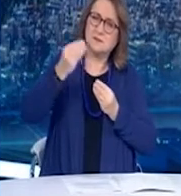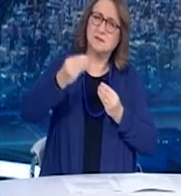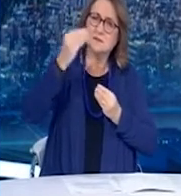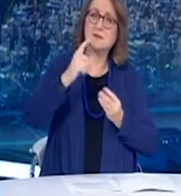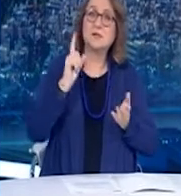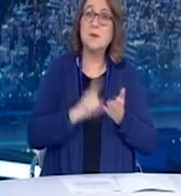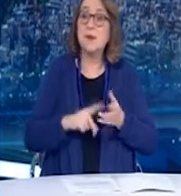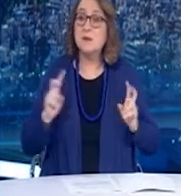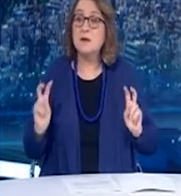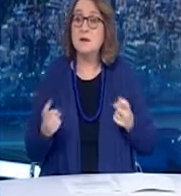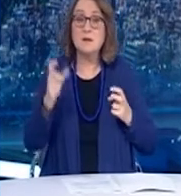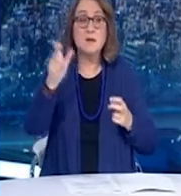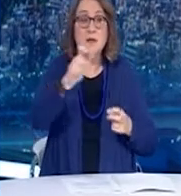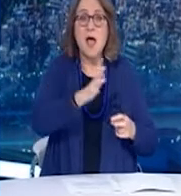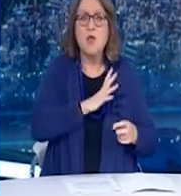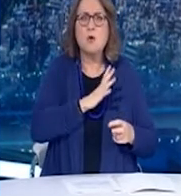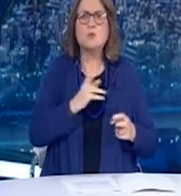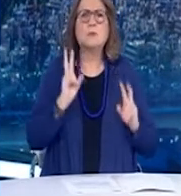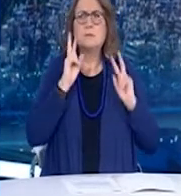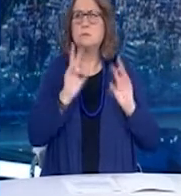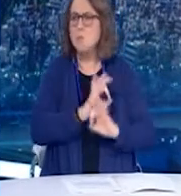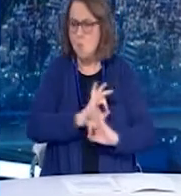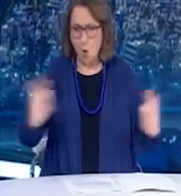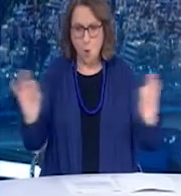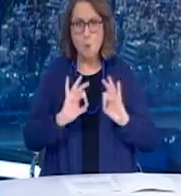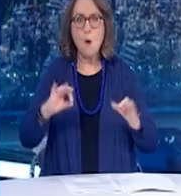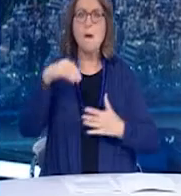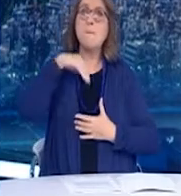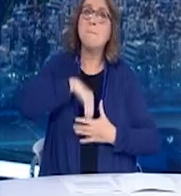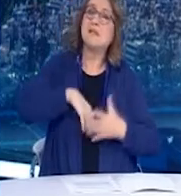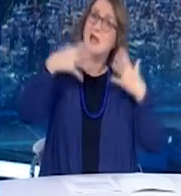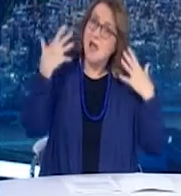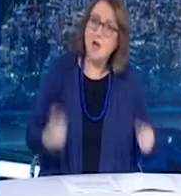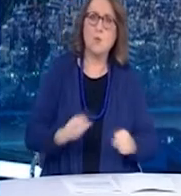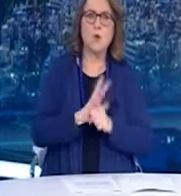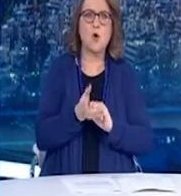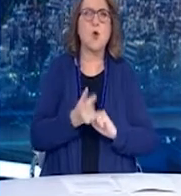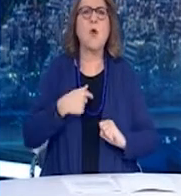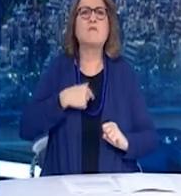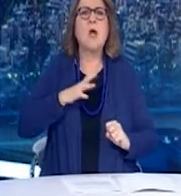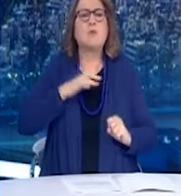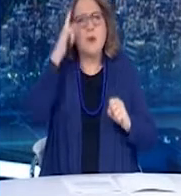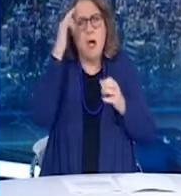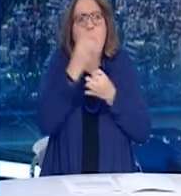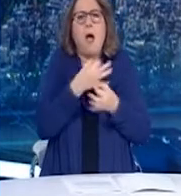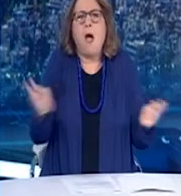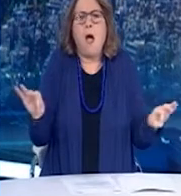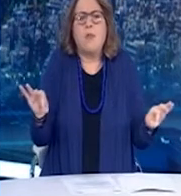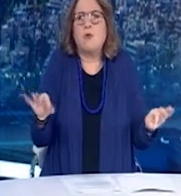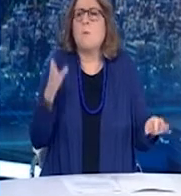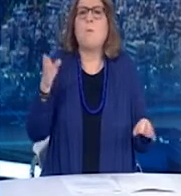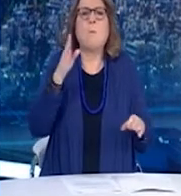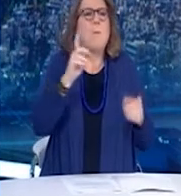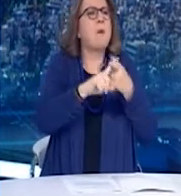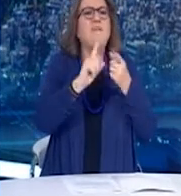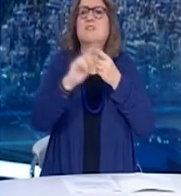ασυμπτοματικών κρουσμάτων που μπορεί να συνεχίσουν τη διασπορά της λίμωξης χωρίς να το γνωρίζουν. Αυτά διανεργούνται κατά